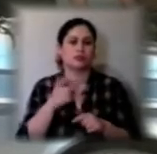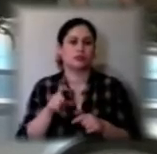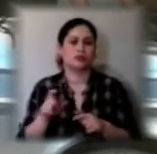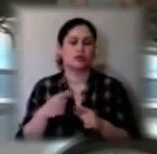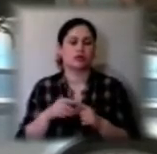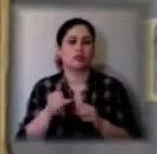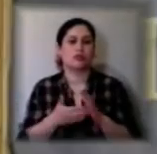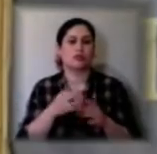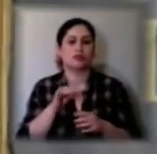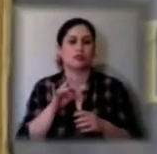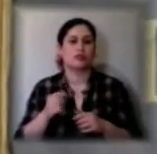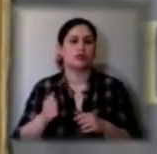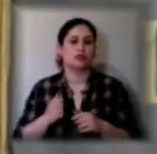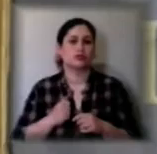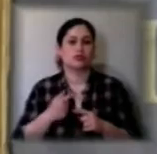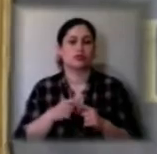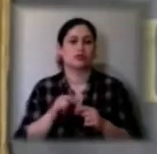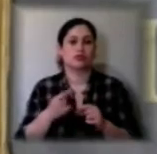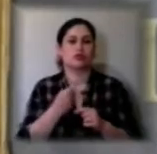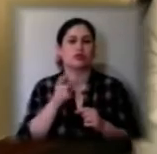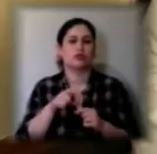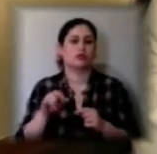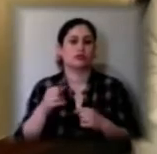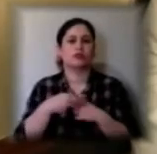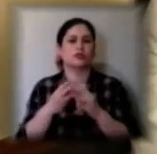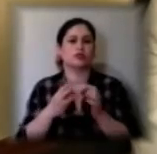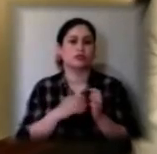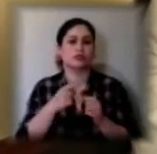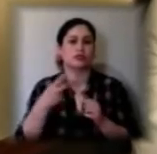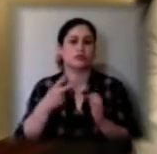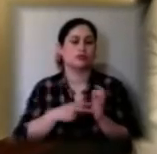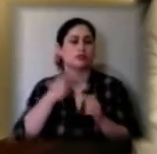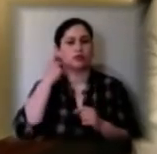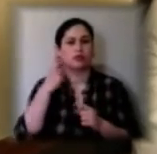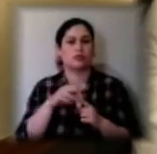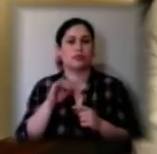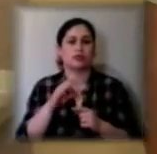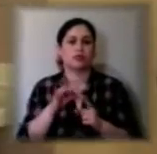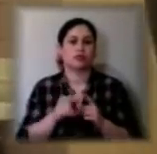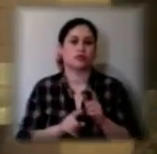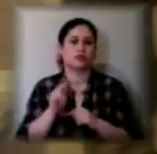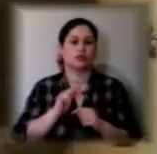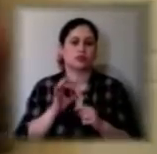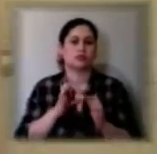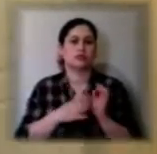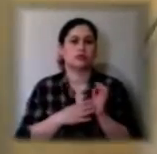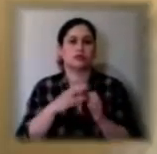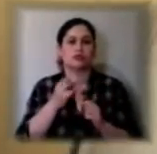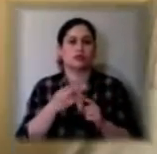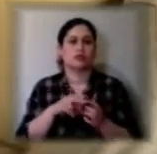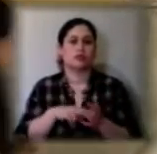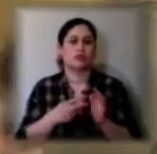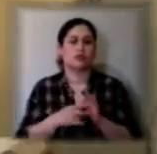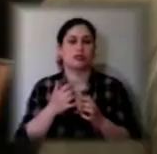строкову військову службу підпадають чоловіки від 18 до 27 років. Медкомісії почали працювати з 9 червня. У планах по Херсонській